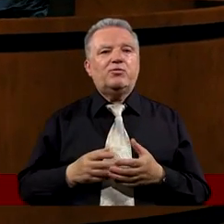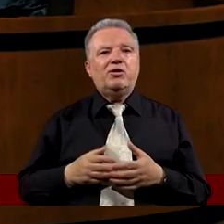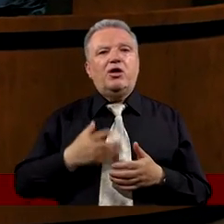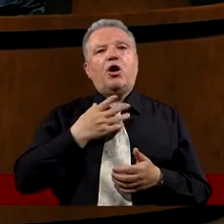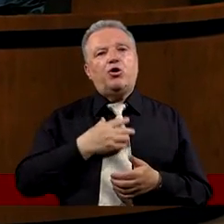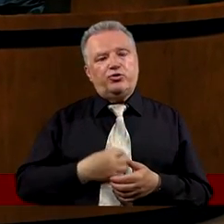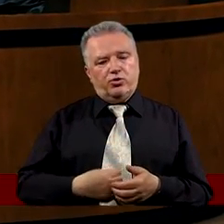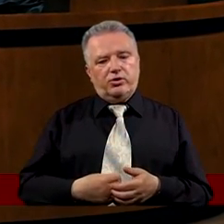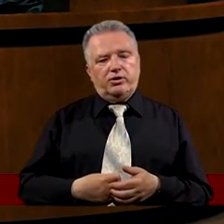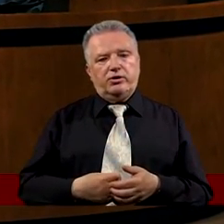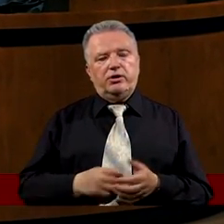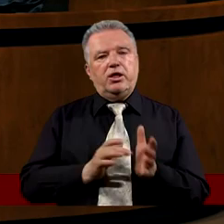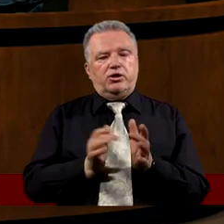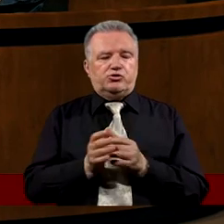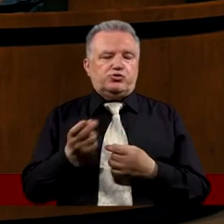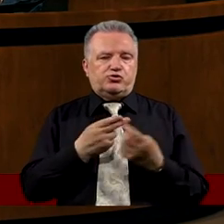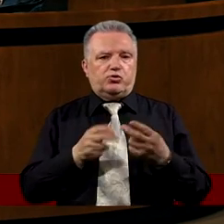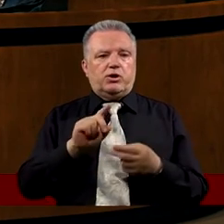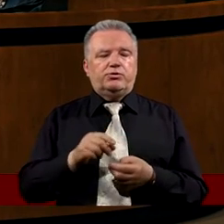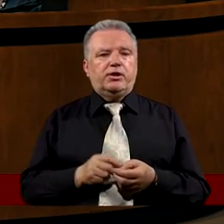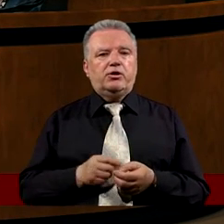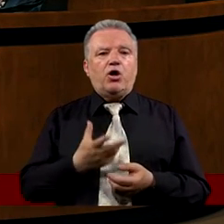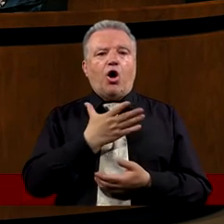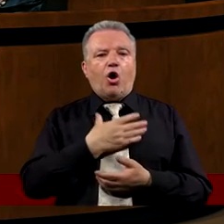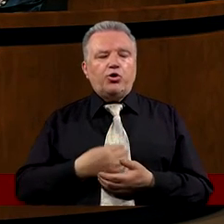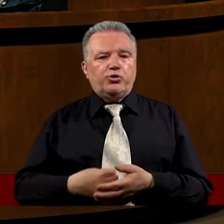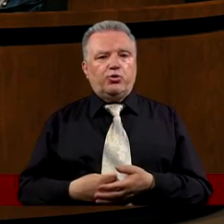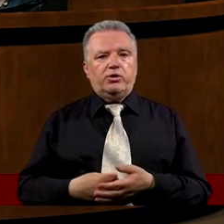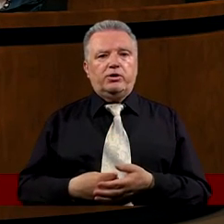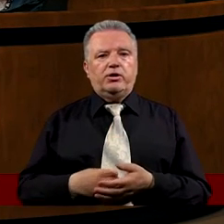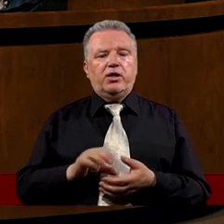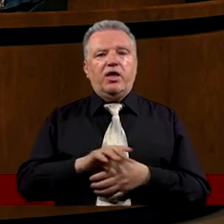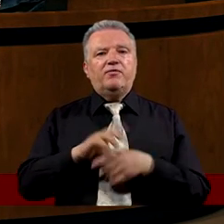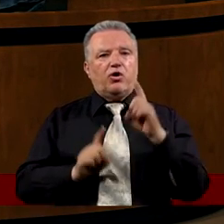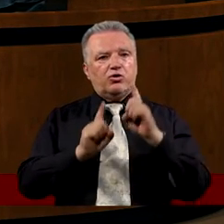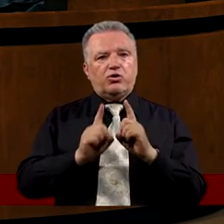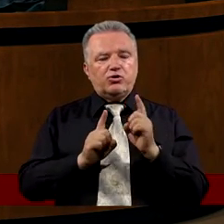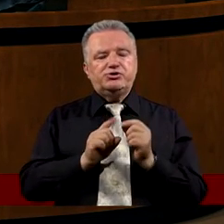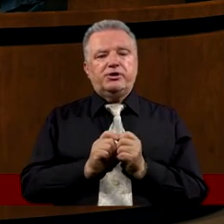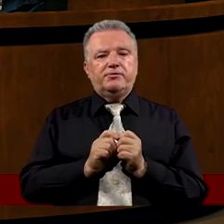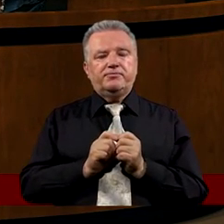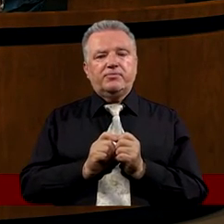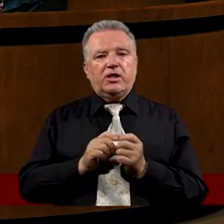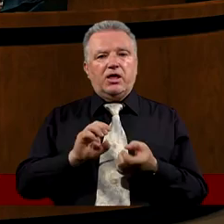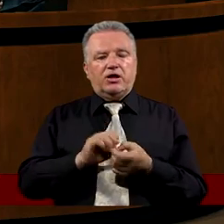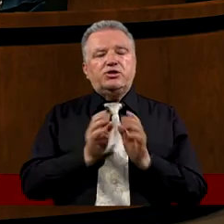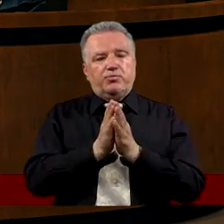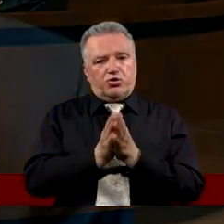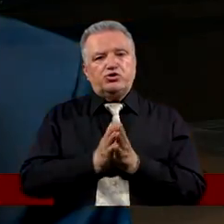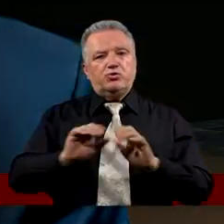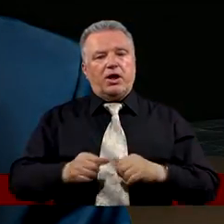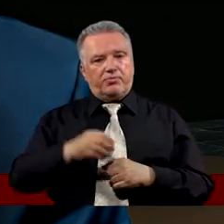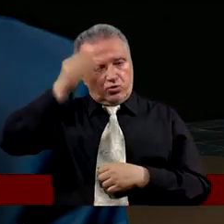Tej otuchy Pamiętamy W ogrodzie Getsemane Kiedy Prosił uczniów Żeby